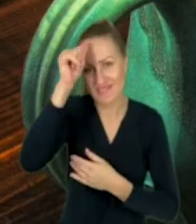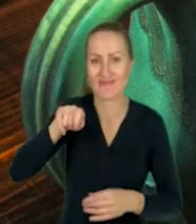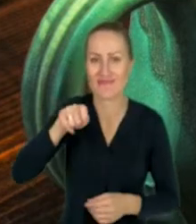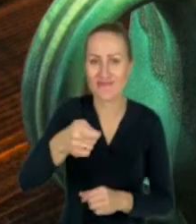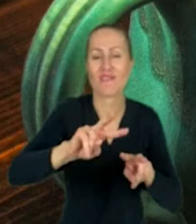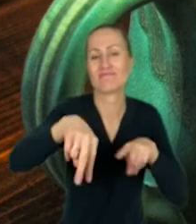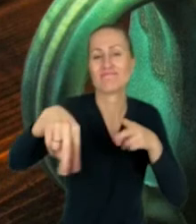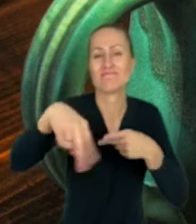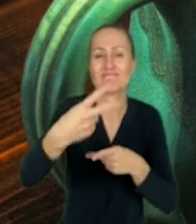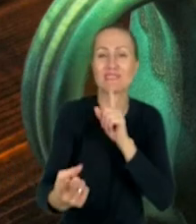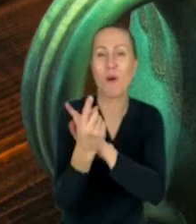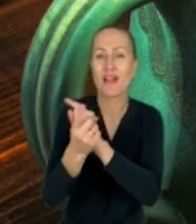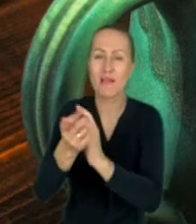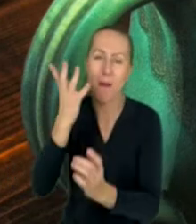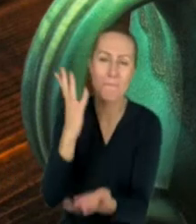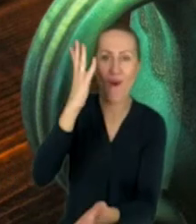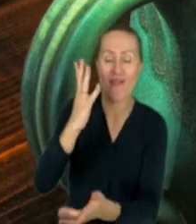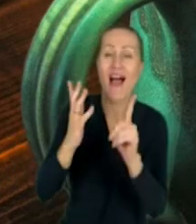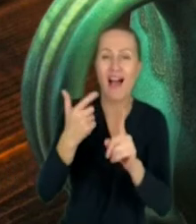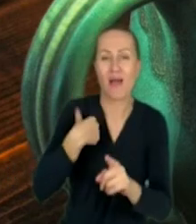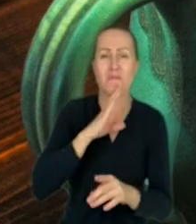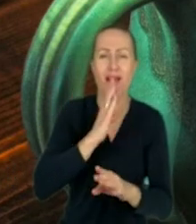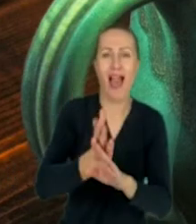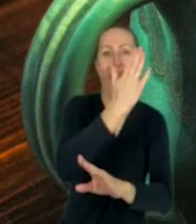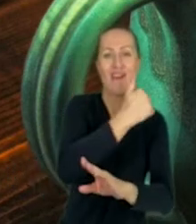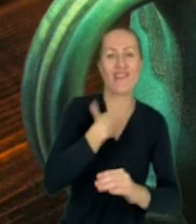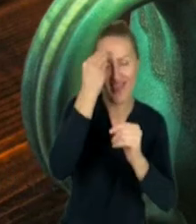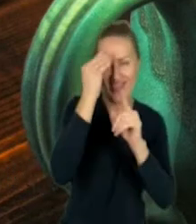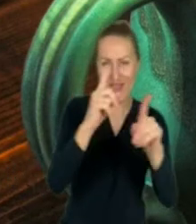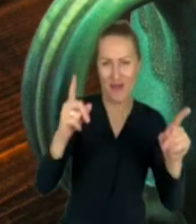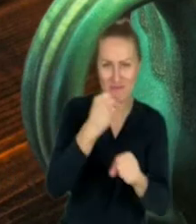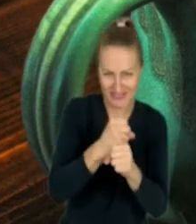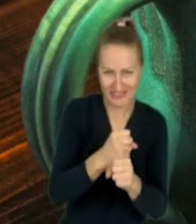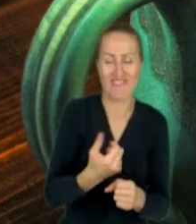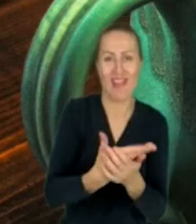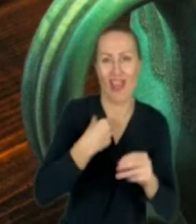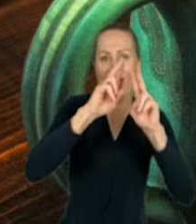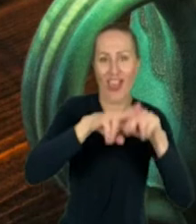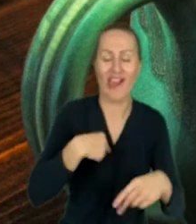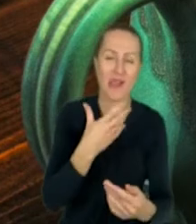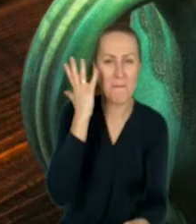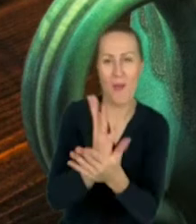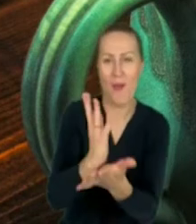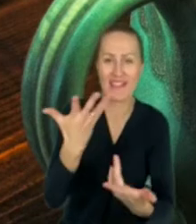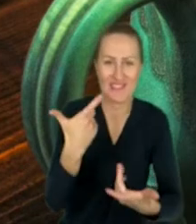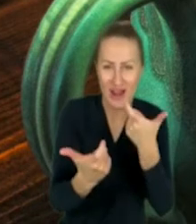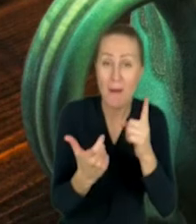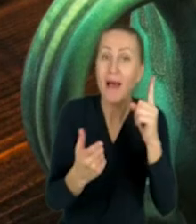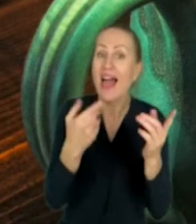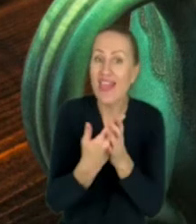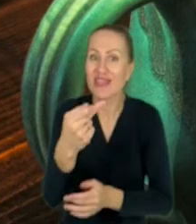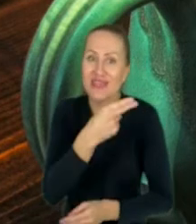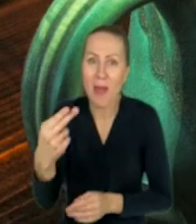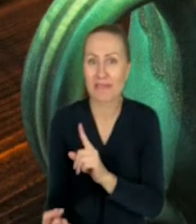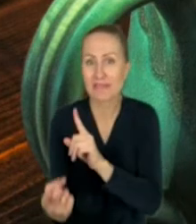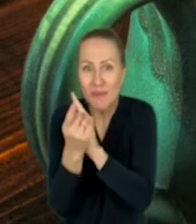spotkania na piątkę. Trochę mi zostało z dawnych czasów, kiedy byłam nauczycielką. No i ten temat spotkania na piątkę,